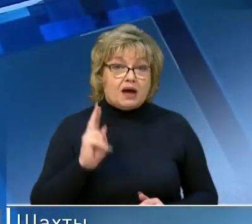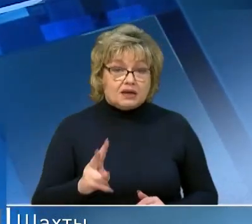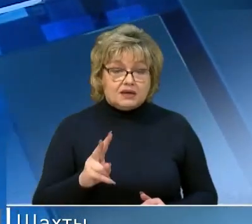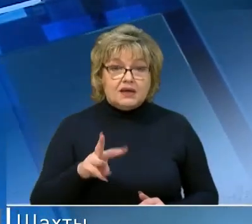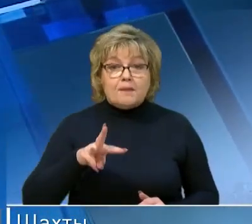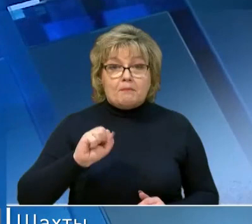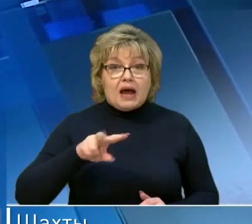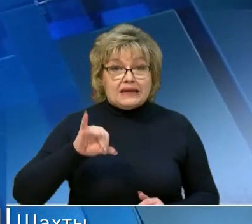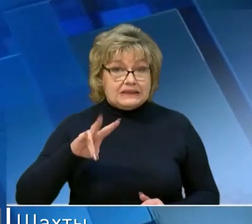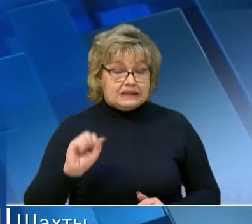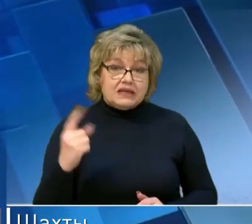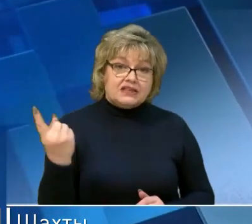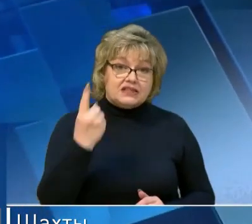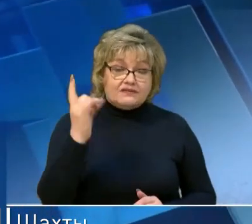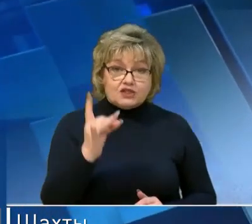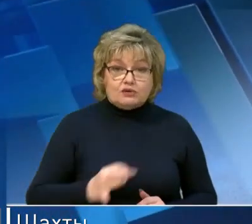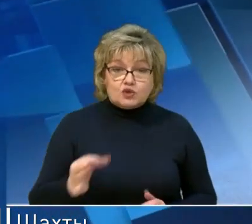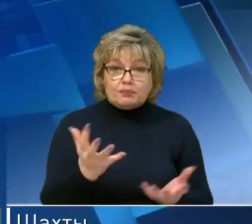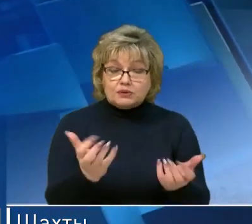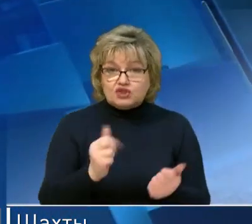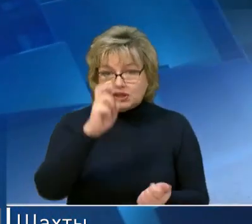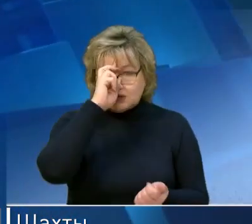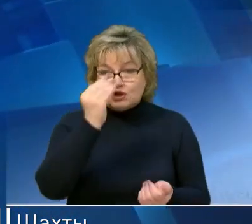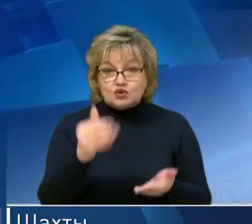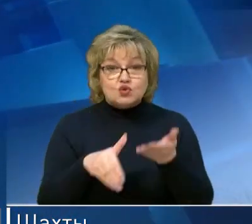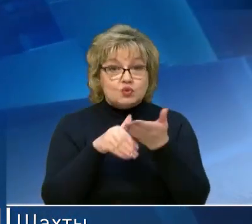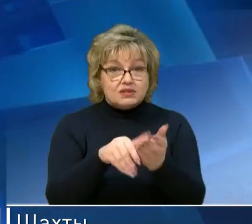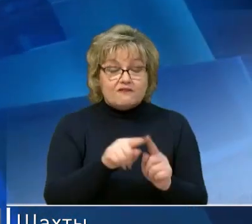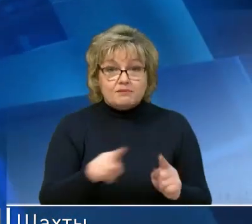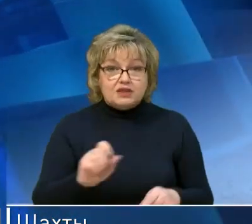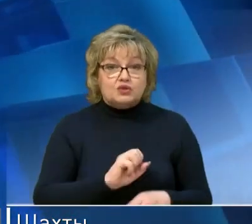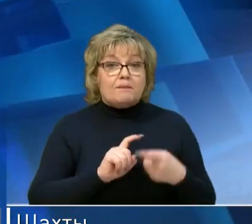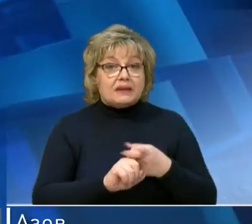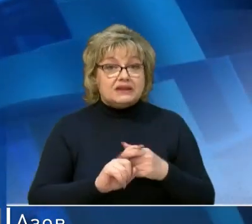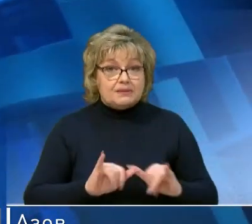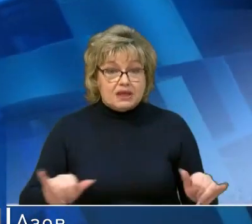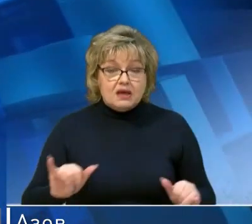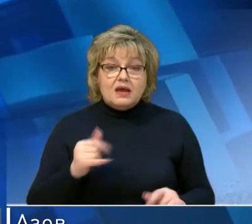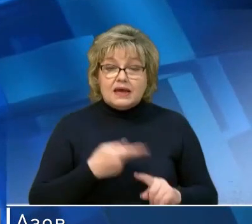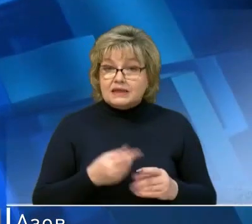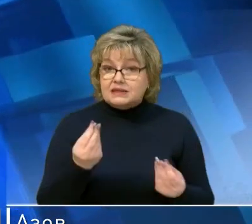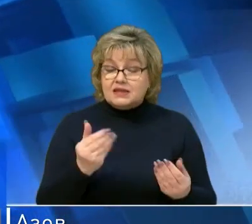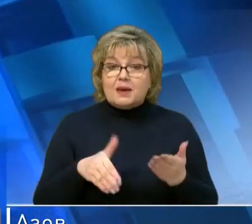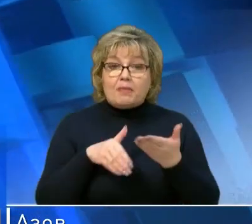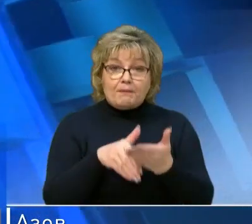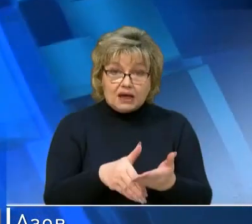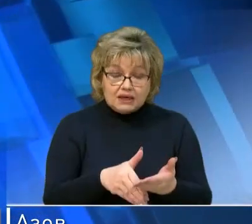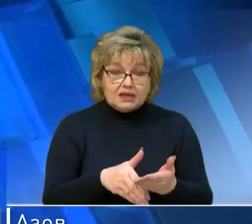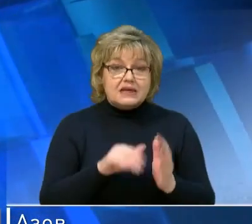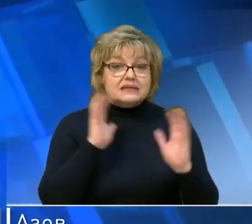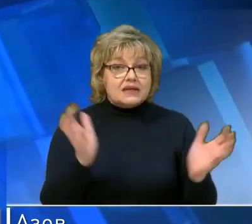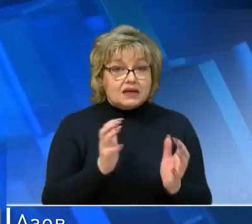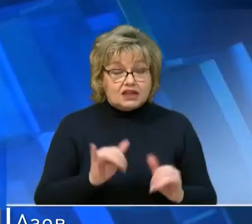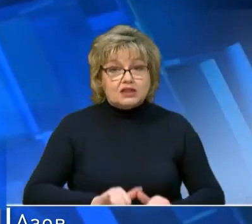«Малинки» единственный в Ростовской области получил государственную субсидию в период пандемии. Эти средства помогли сотрудникам парка